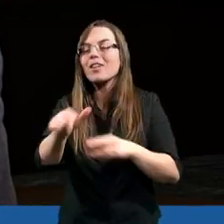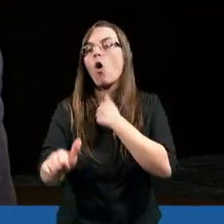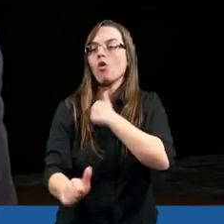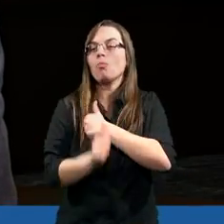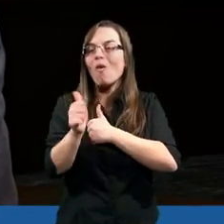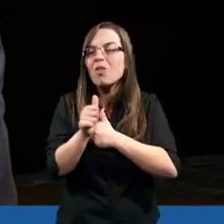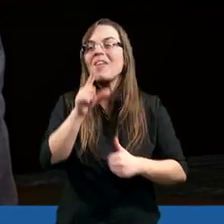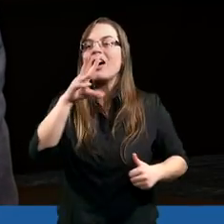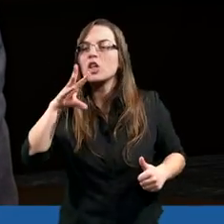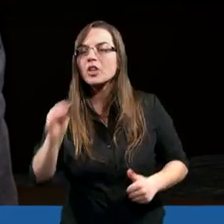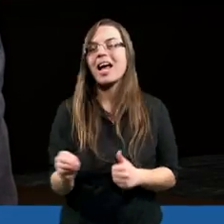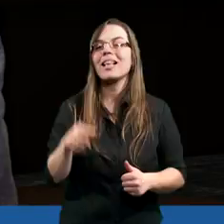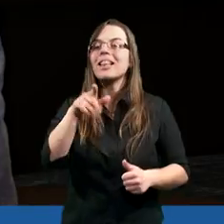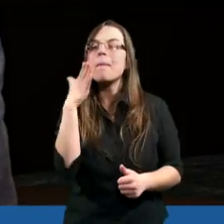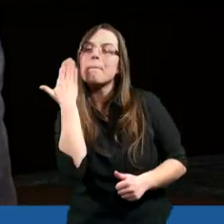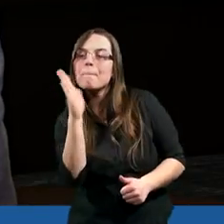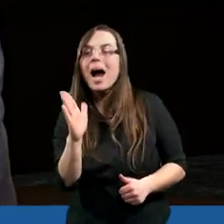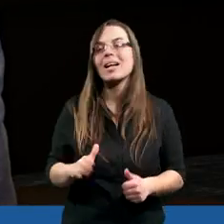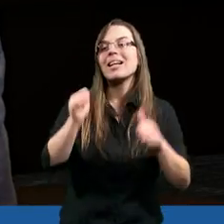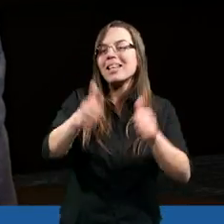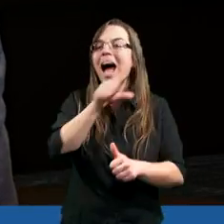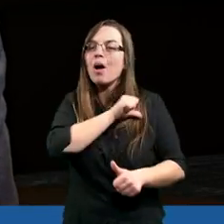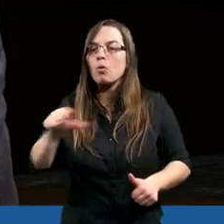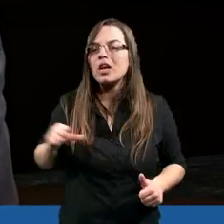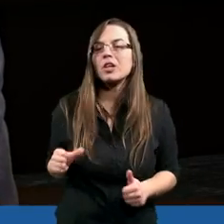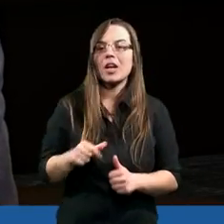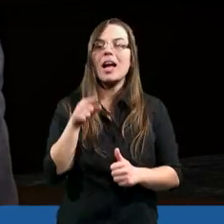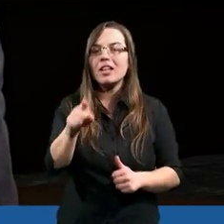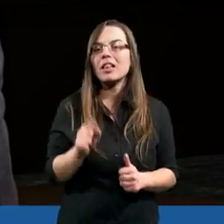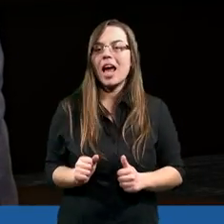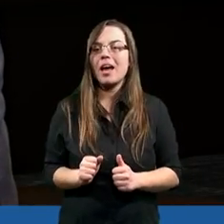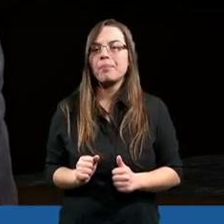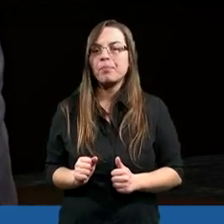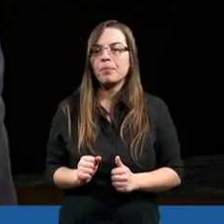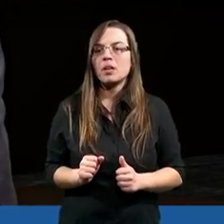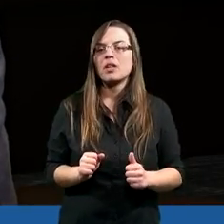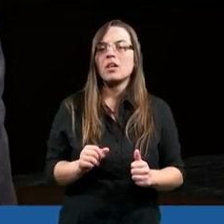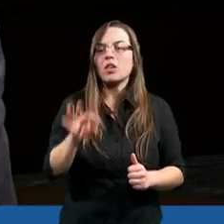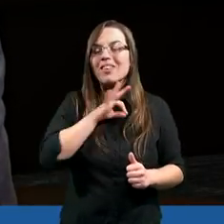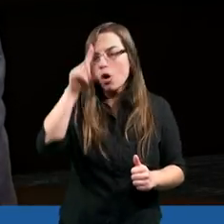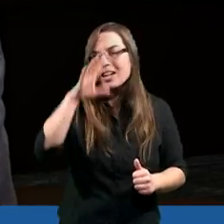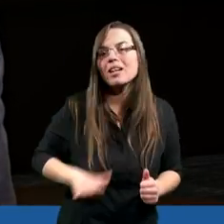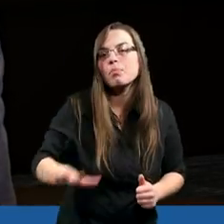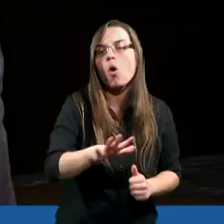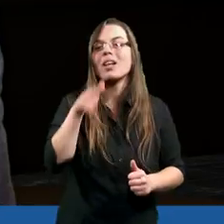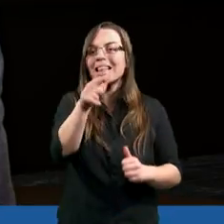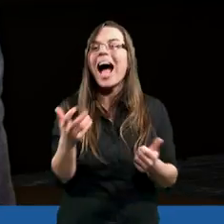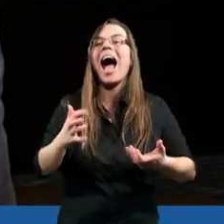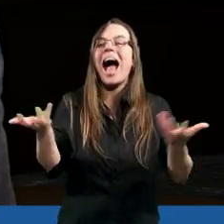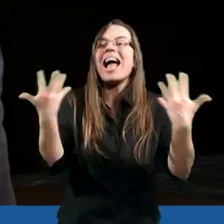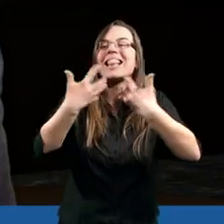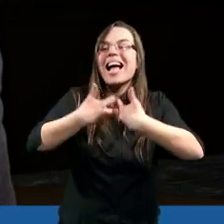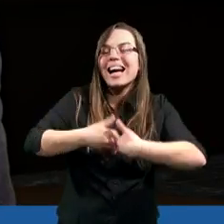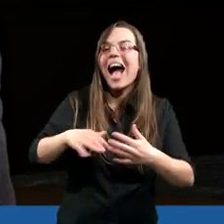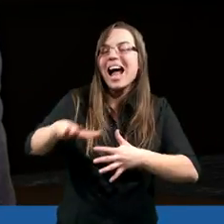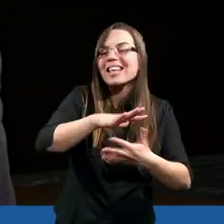spowodowało, że tym bardziej zacieśniały się ich stosunki w swojej społeczności. Ta integracja była